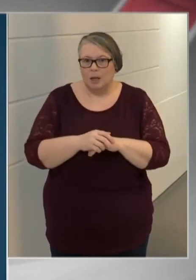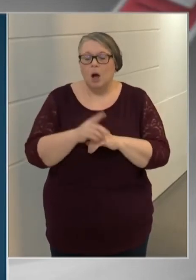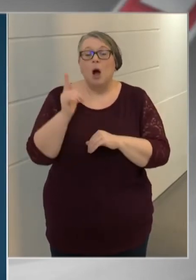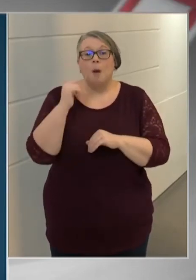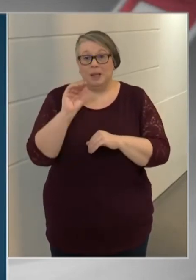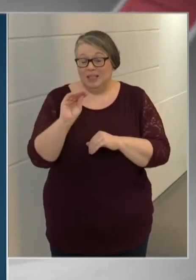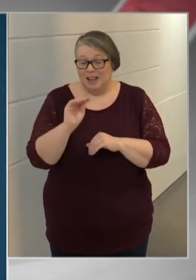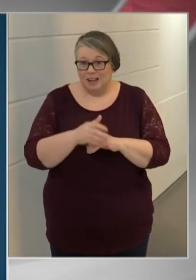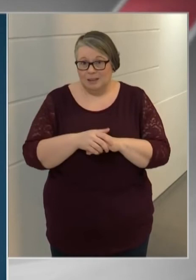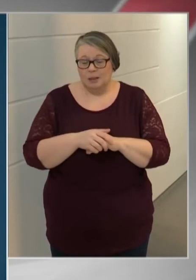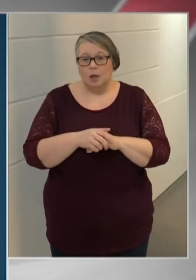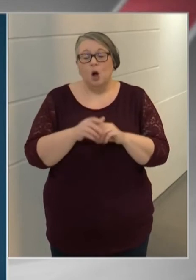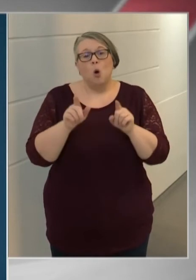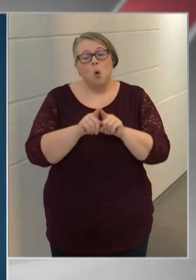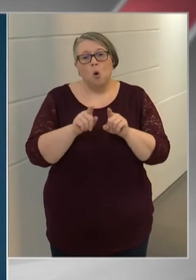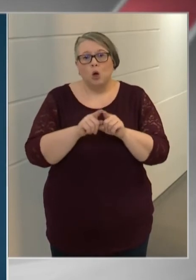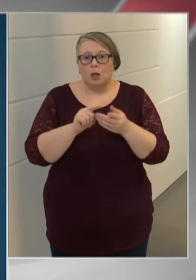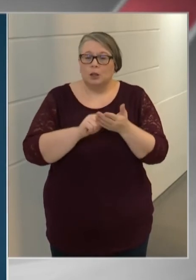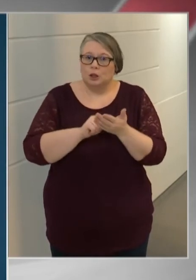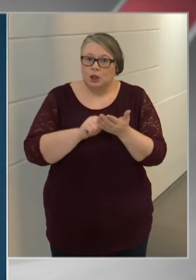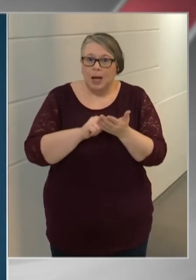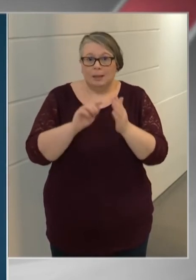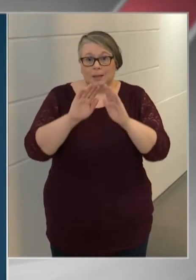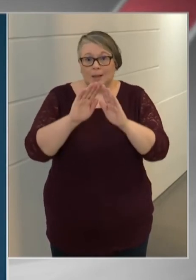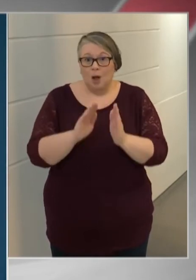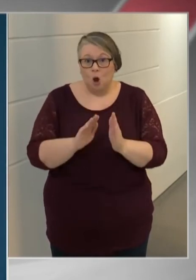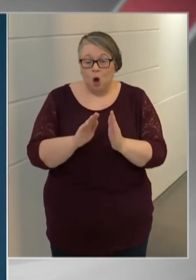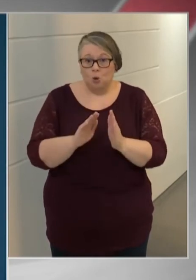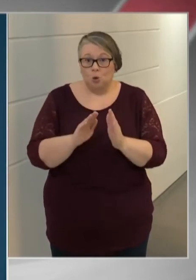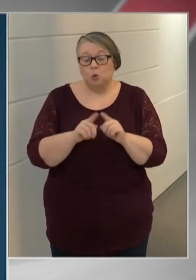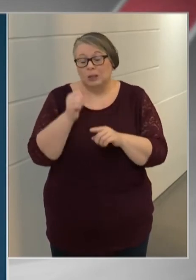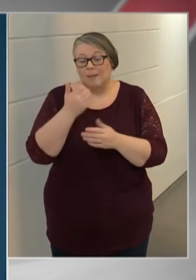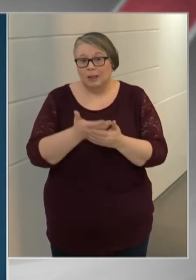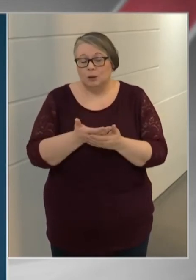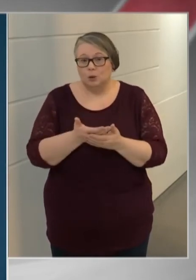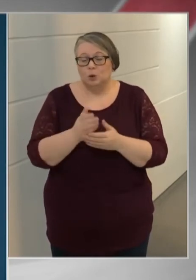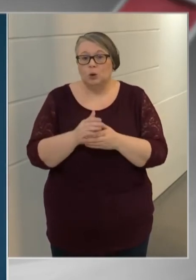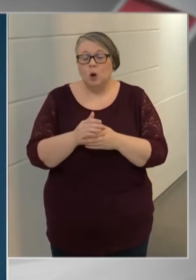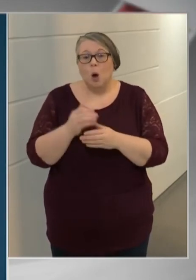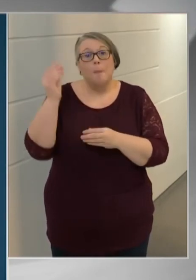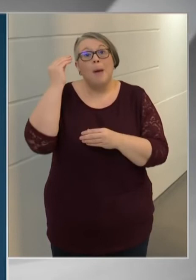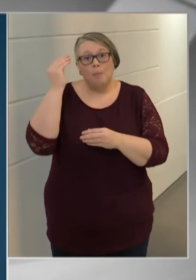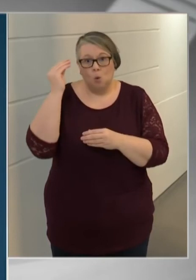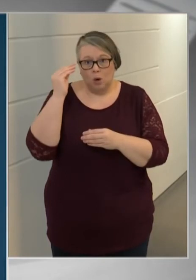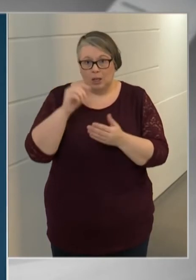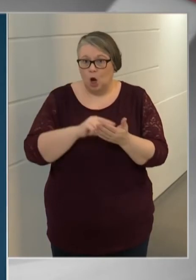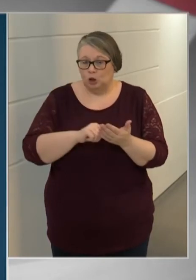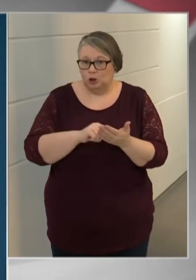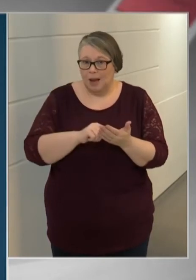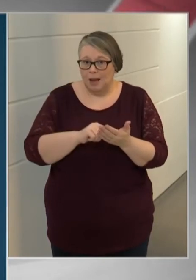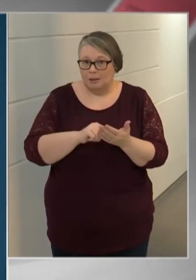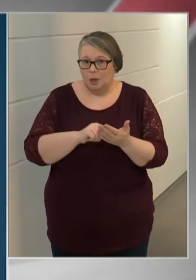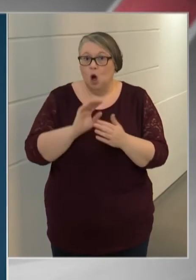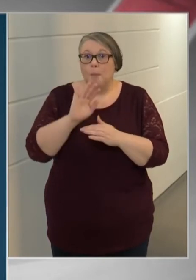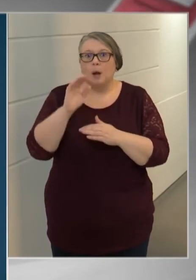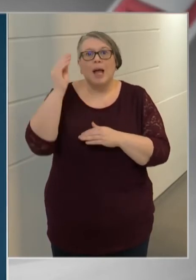azt jelenti, hogy olyan sejtek alakulnak ki, úgy is nevezzük őket, hogy memóriasejtek, amik